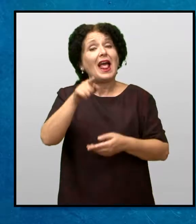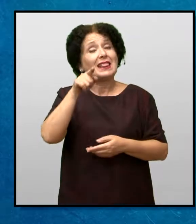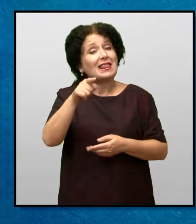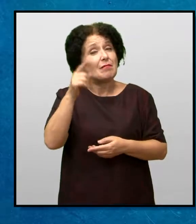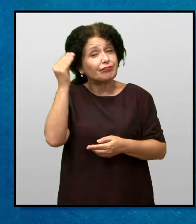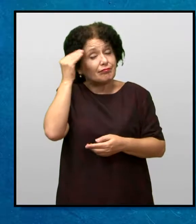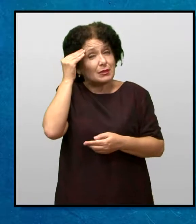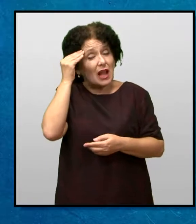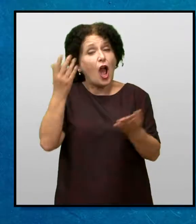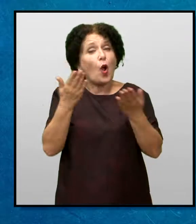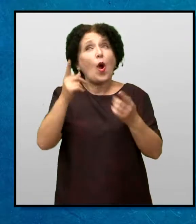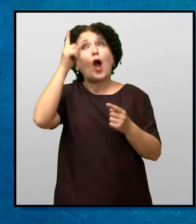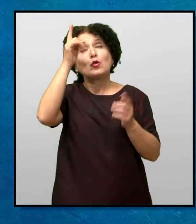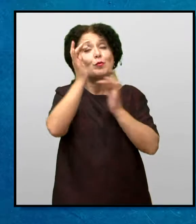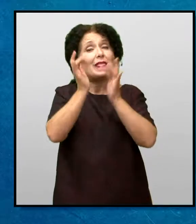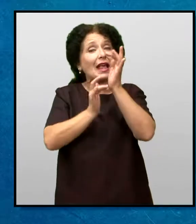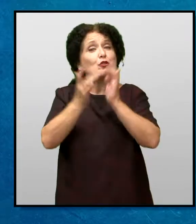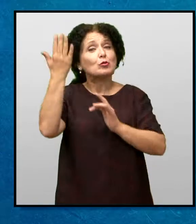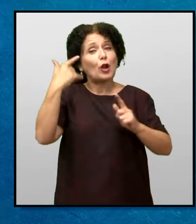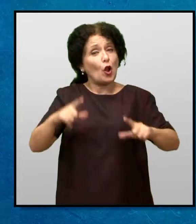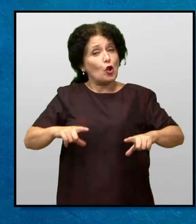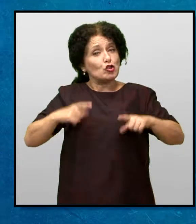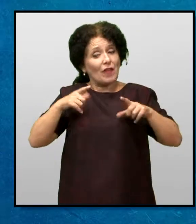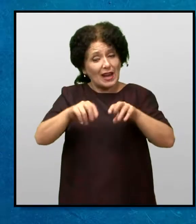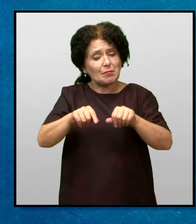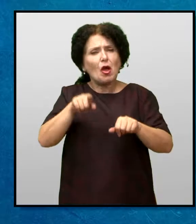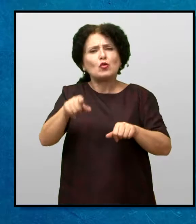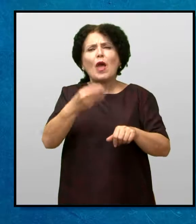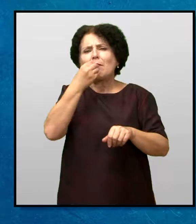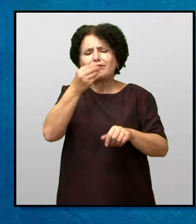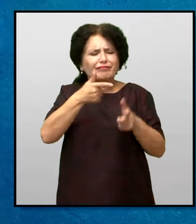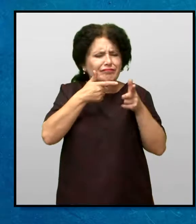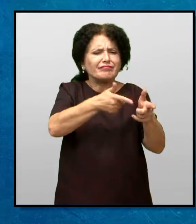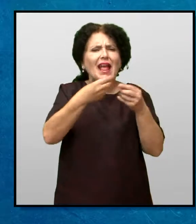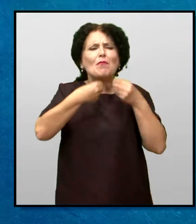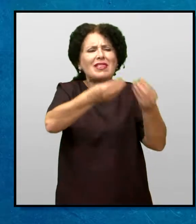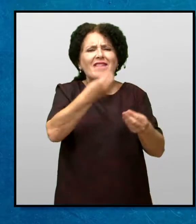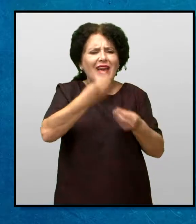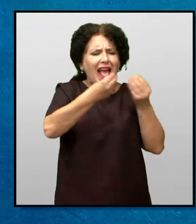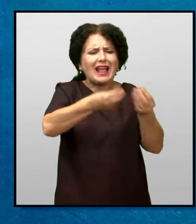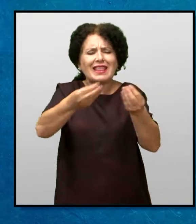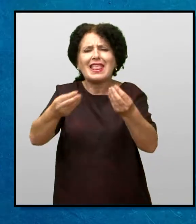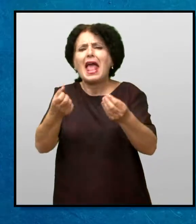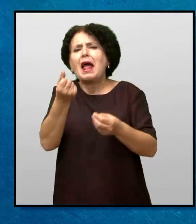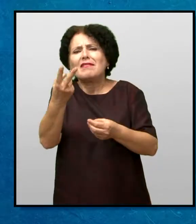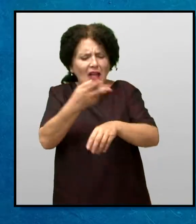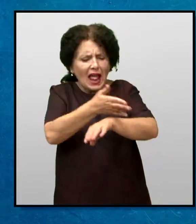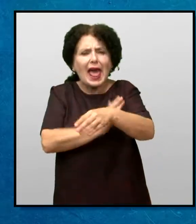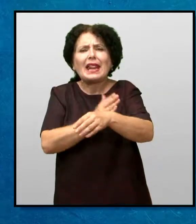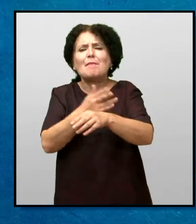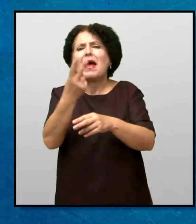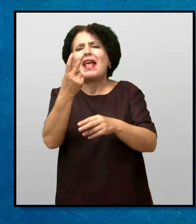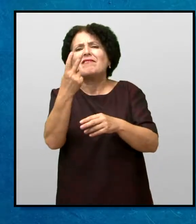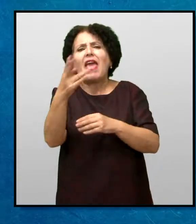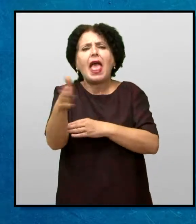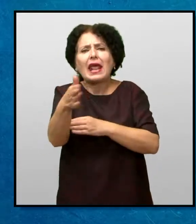Подсети се дека кога Господ Исус живееше на земјата Тој нахрани и лјадници и луѓе Само со неколку лепчења и две риби